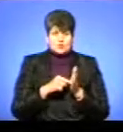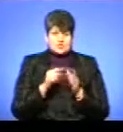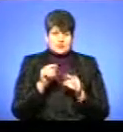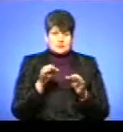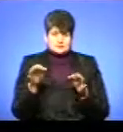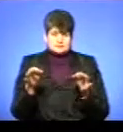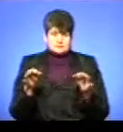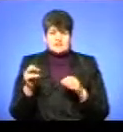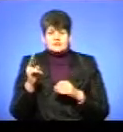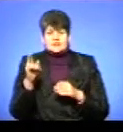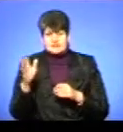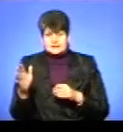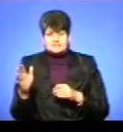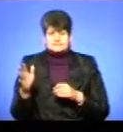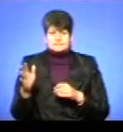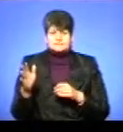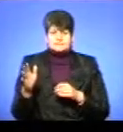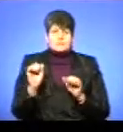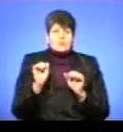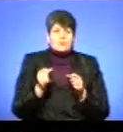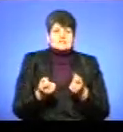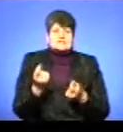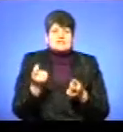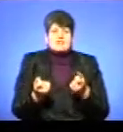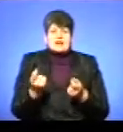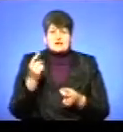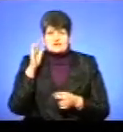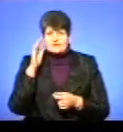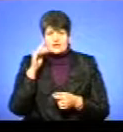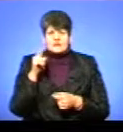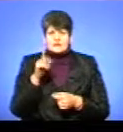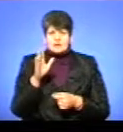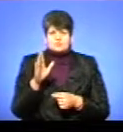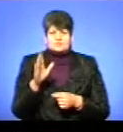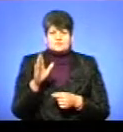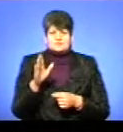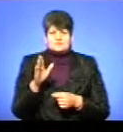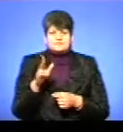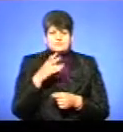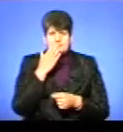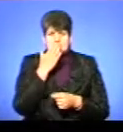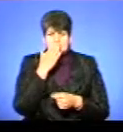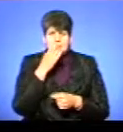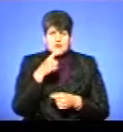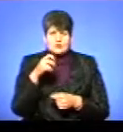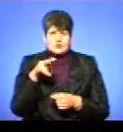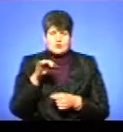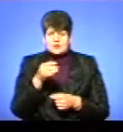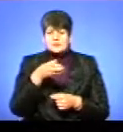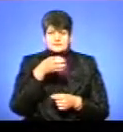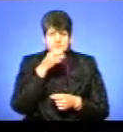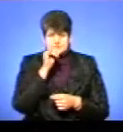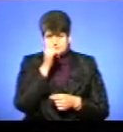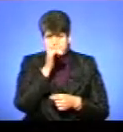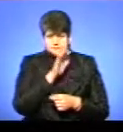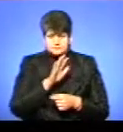в квартирах, може вже з'являтися вода. Але вона буде з підвищеним вмістом хлору, тому непридатна для вживання в